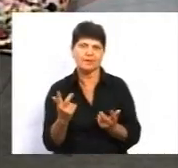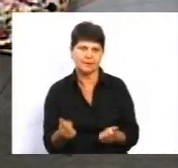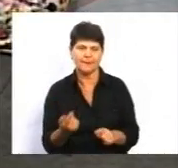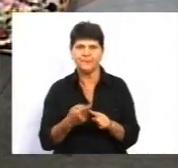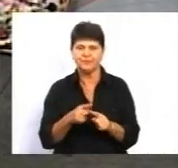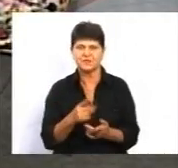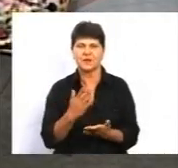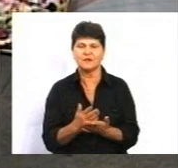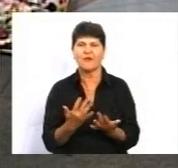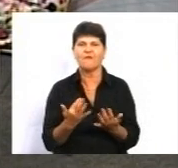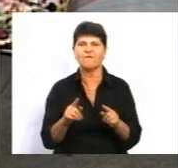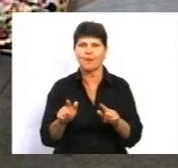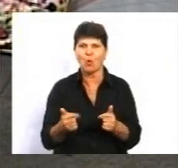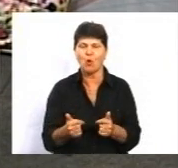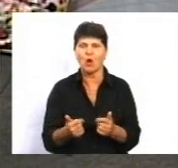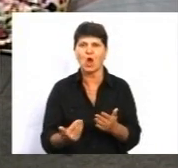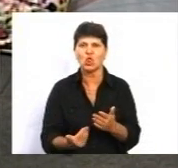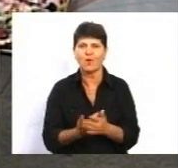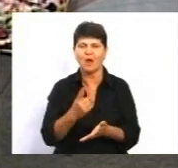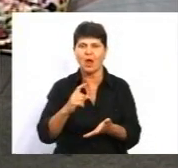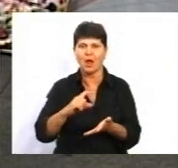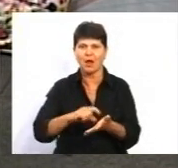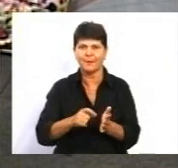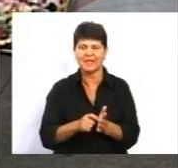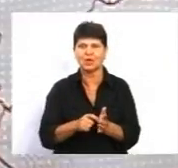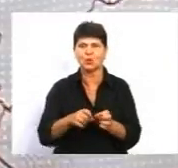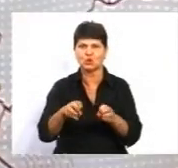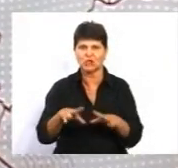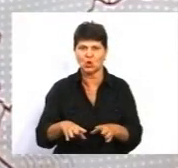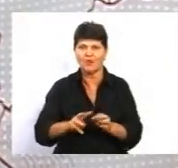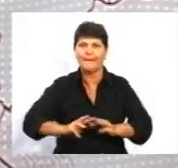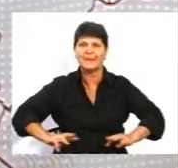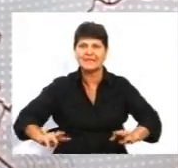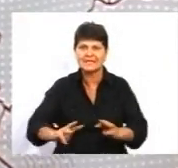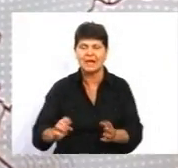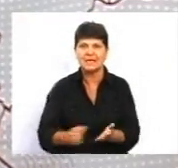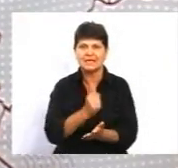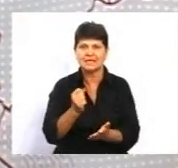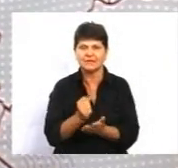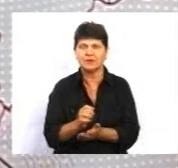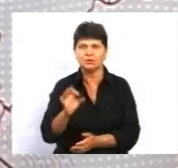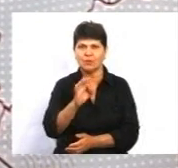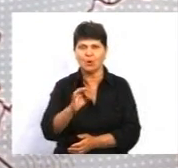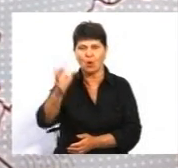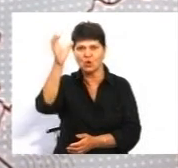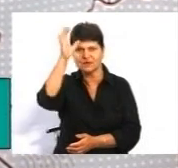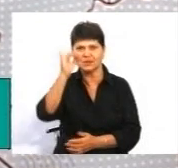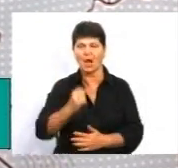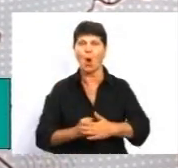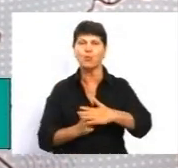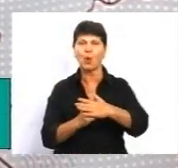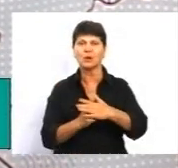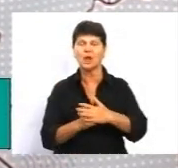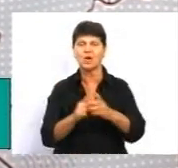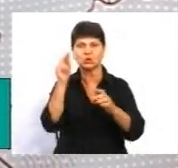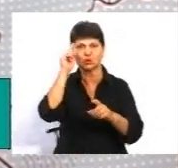нової постанови Кабінету міністрів України, якою затверджено положення про освітній округ і опорну школу. І там